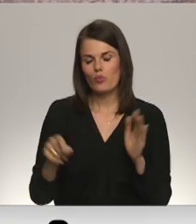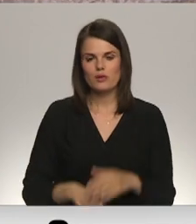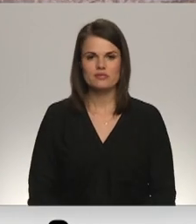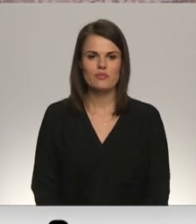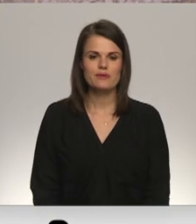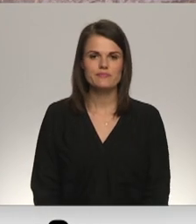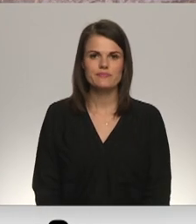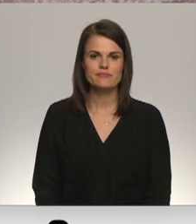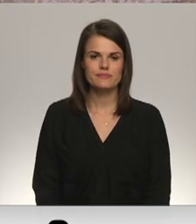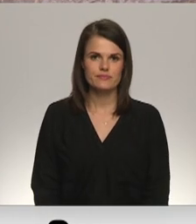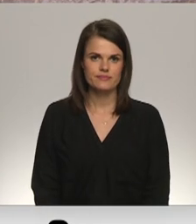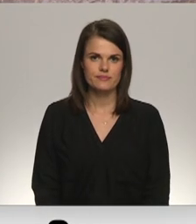Benefeldalans, Peševic Skrundes, Televīzija.